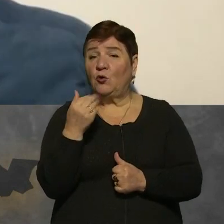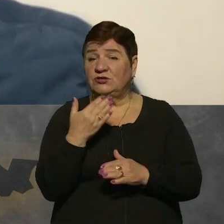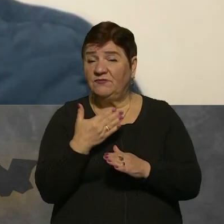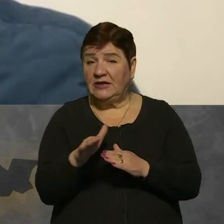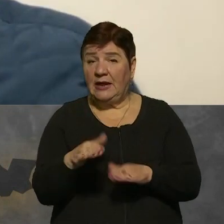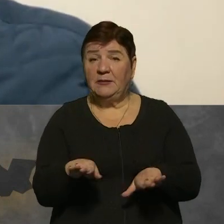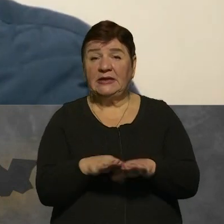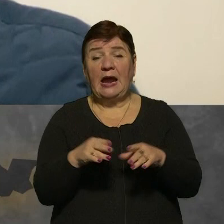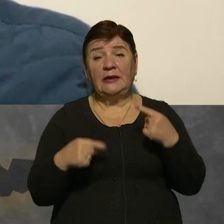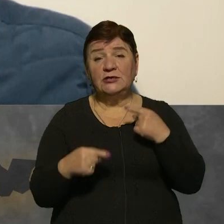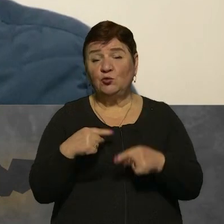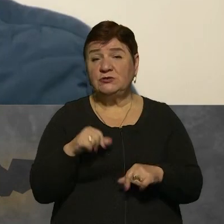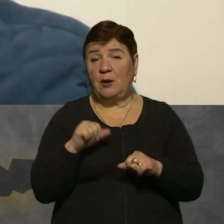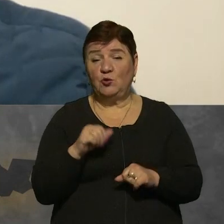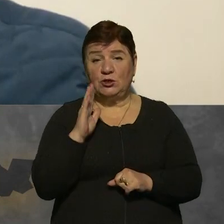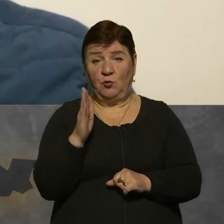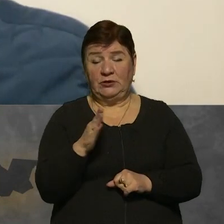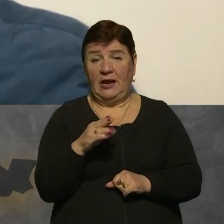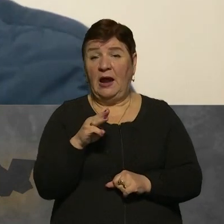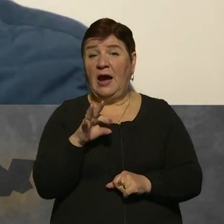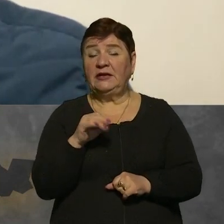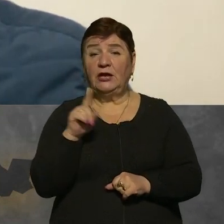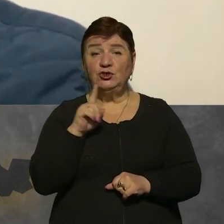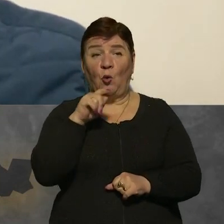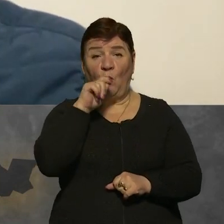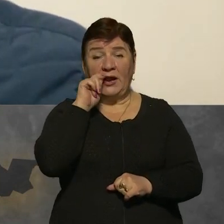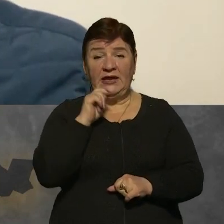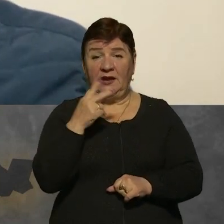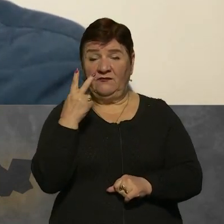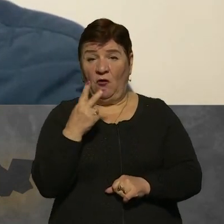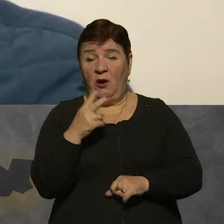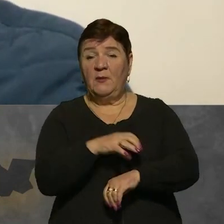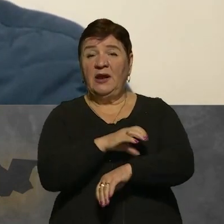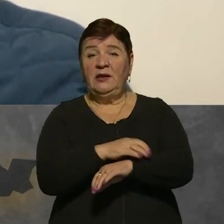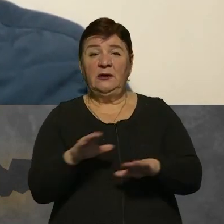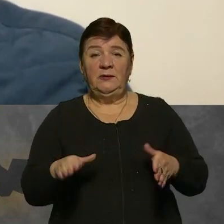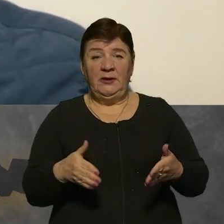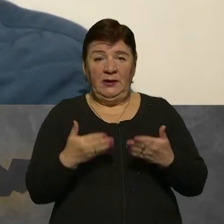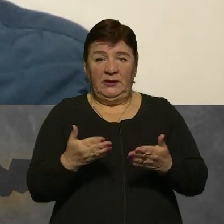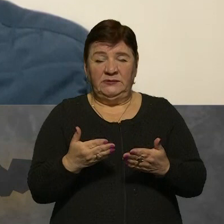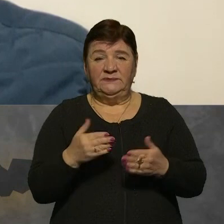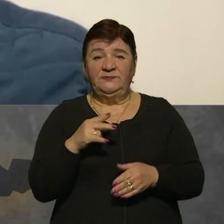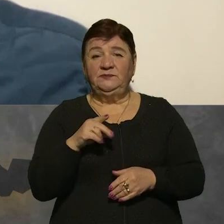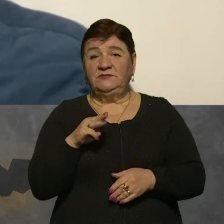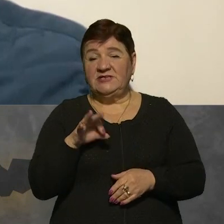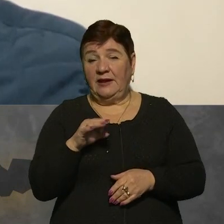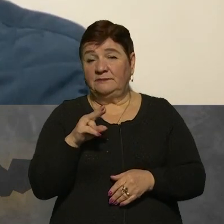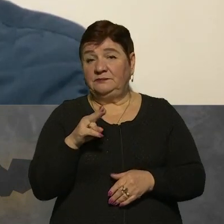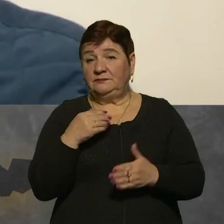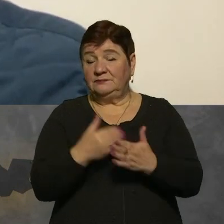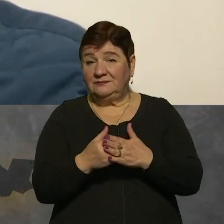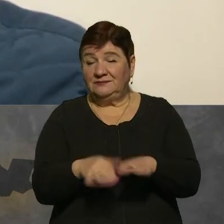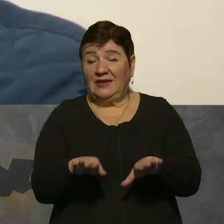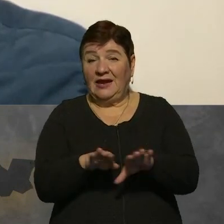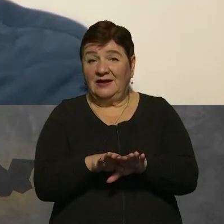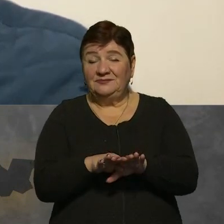Тобто, така лише дискусія може відбутися. Але те, що Україна мала двопартійну підтримку і матиме двопартійну підтримку, це доконана